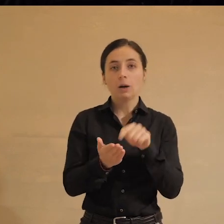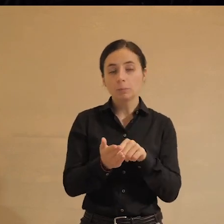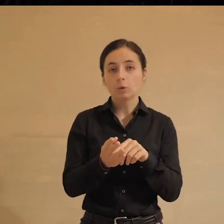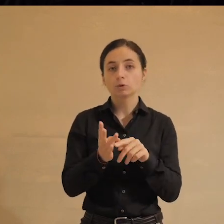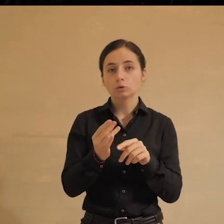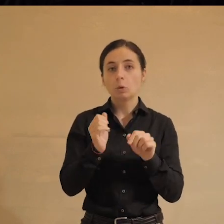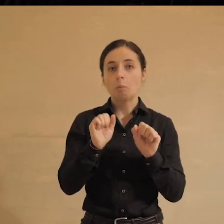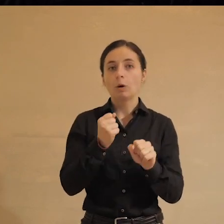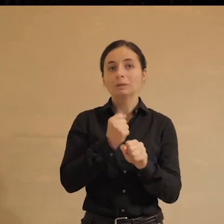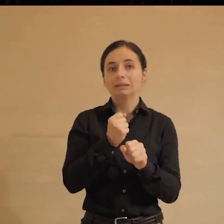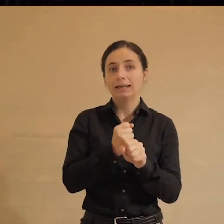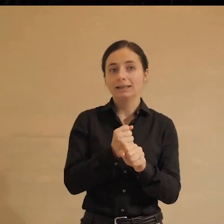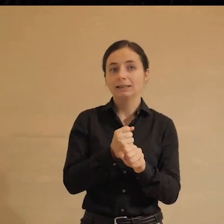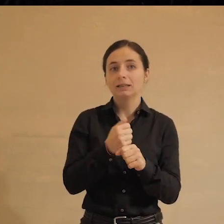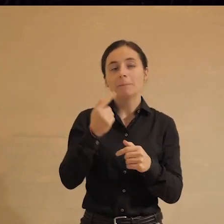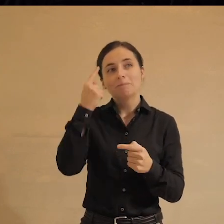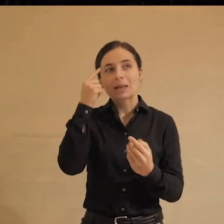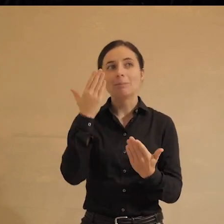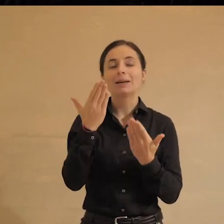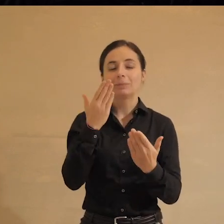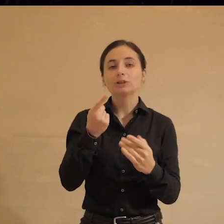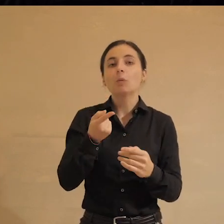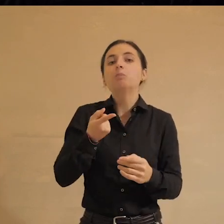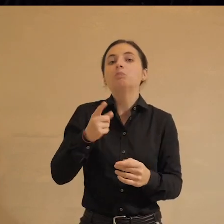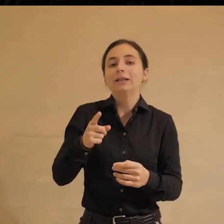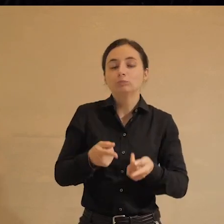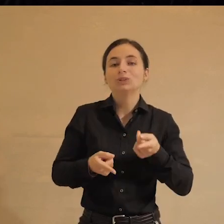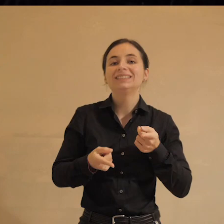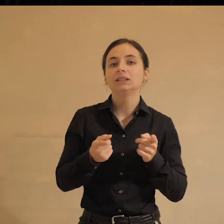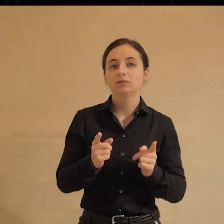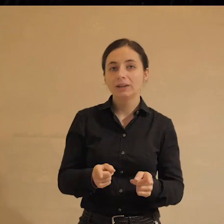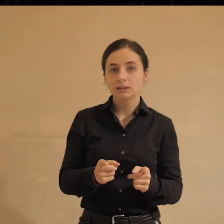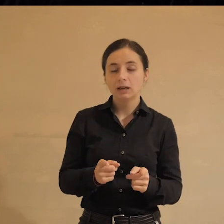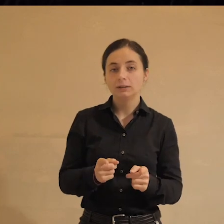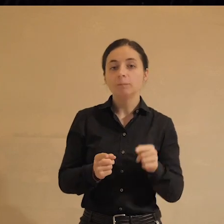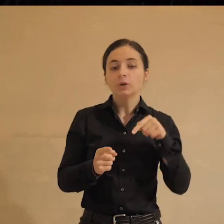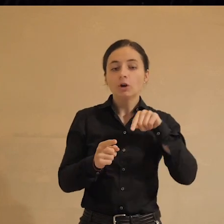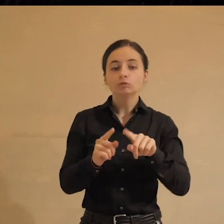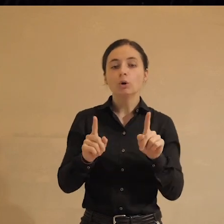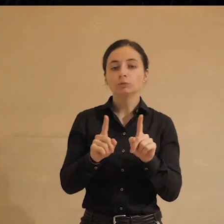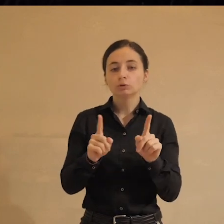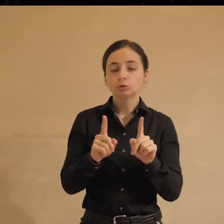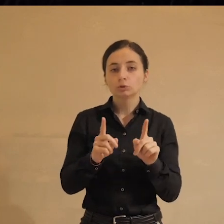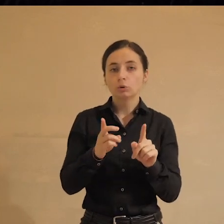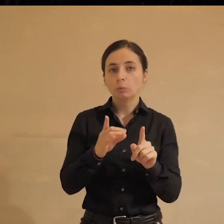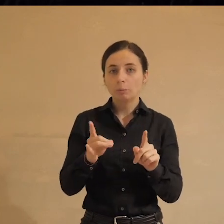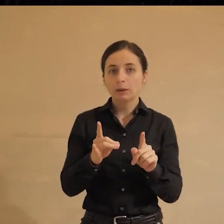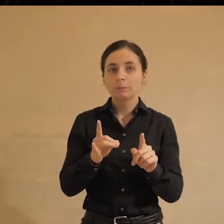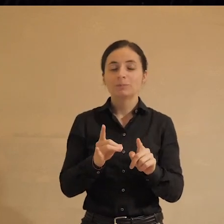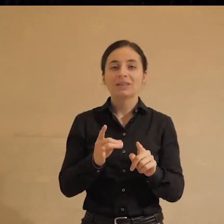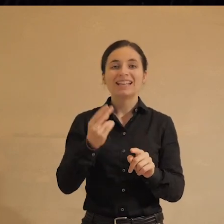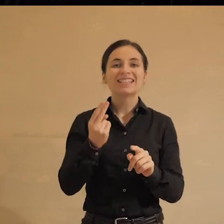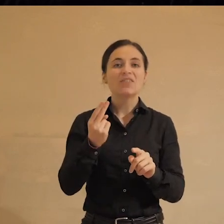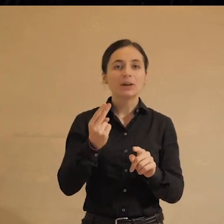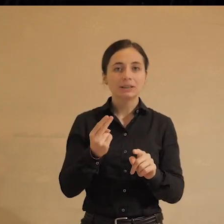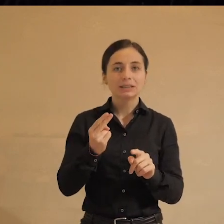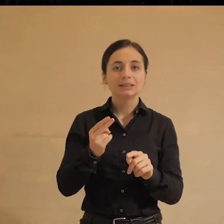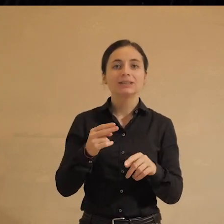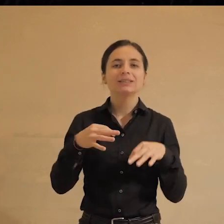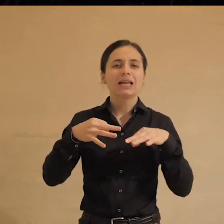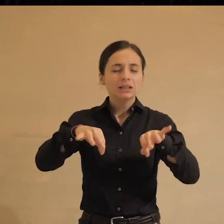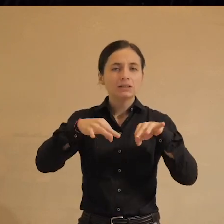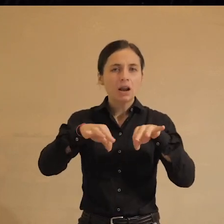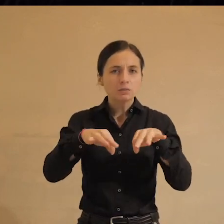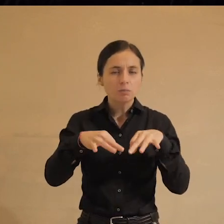делать предположения. Почему действительно в том, чтобы цифровизировать транспортные